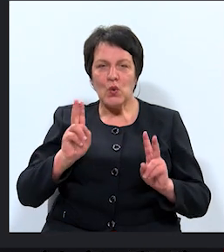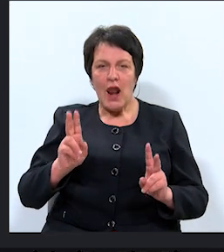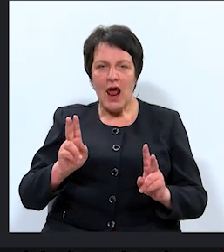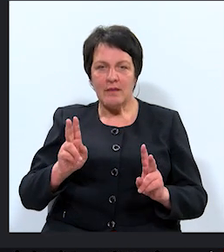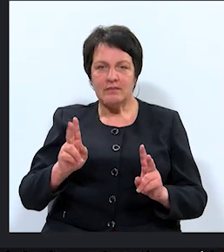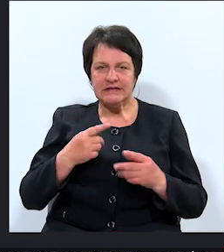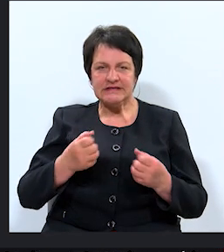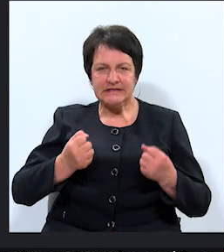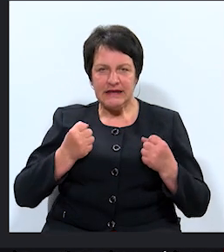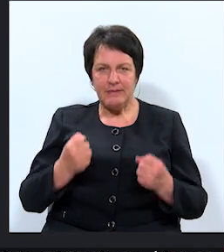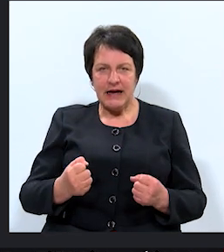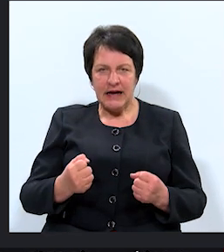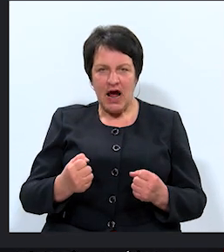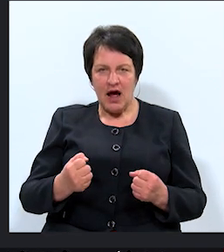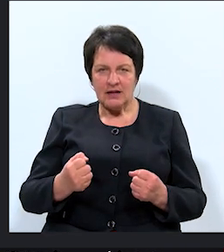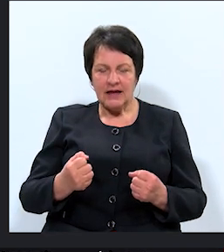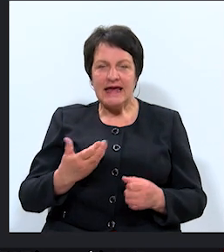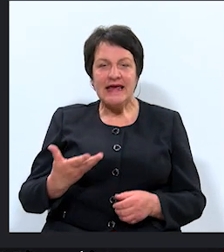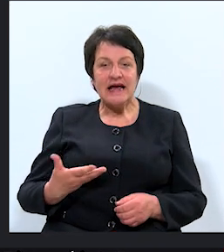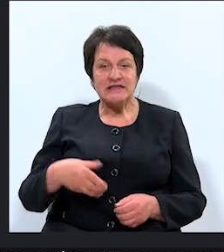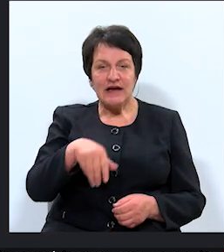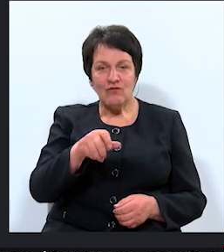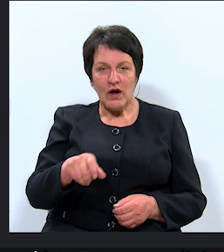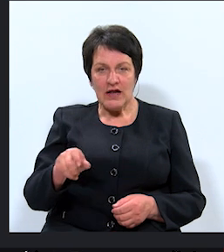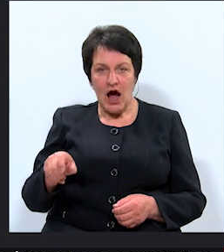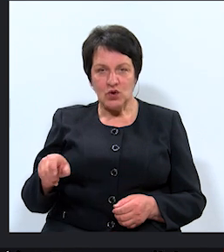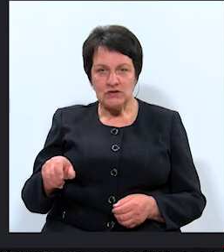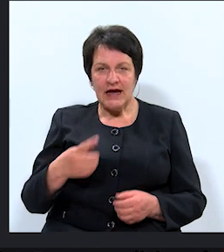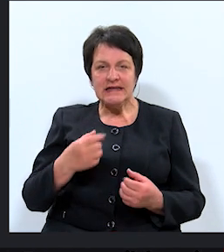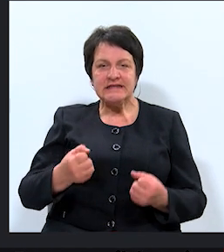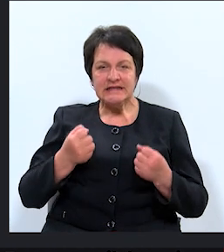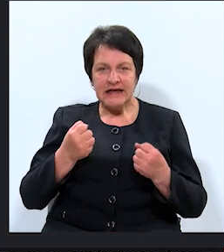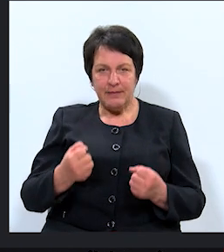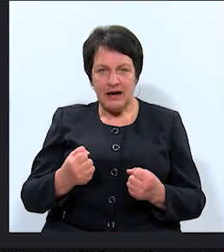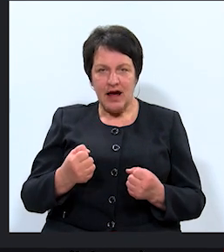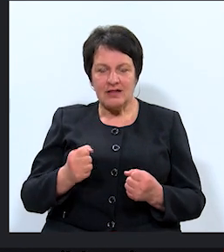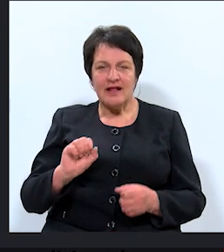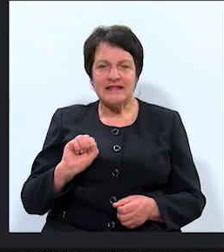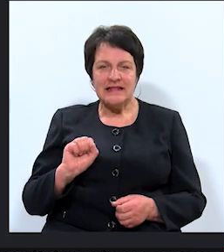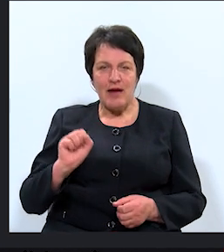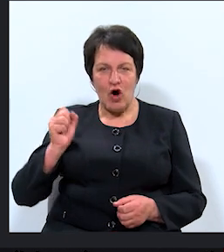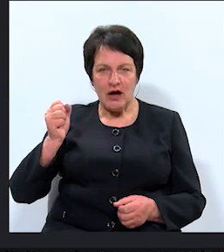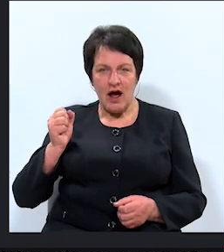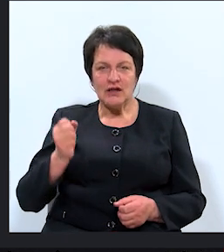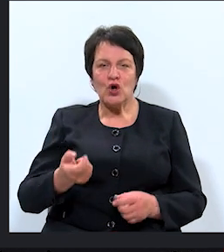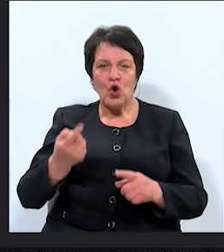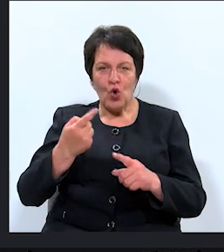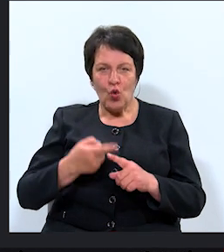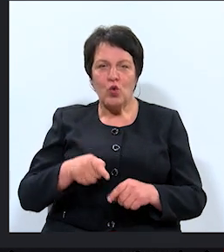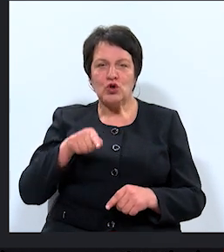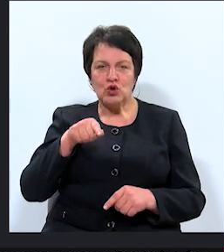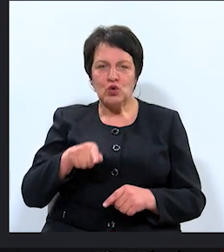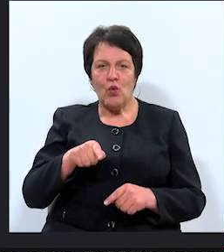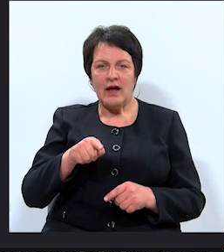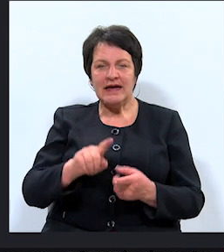stiprināt iedzīvotājus, stiprināt demokrātiju un to